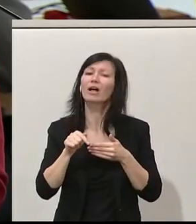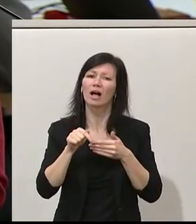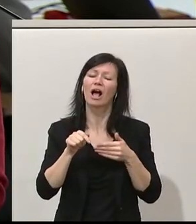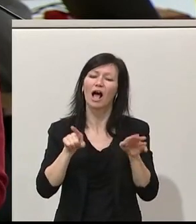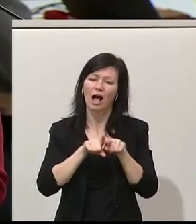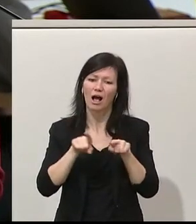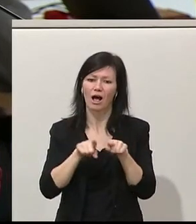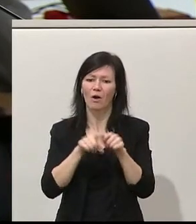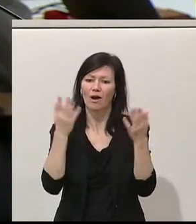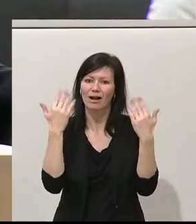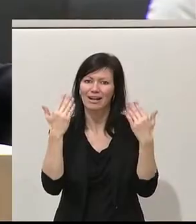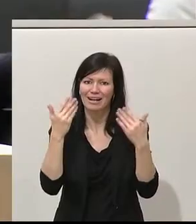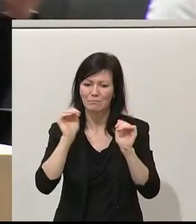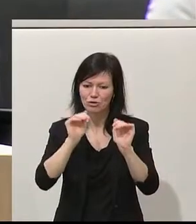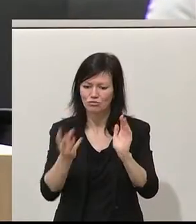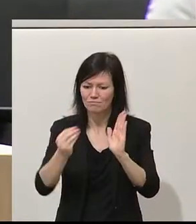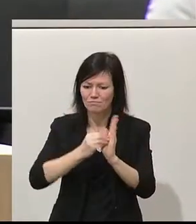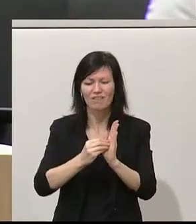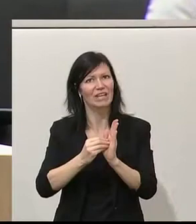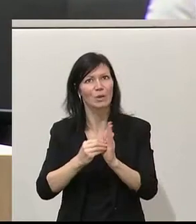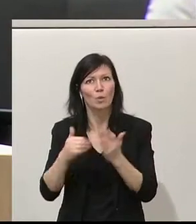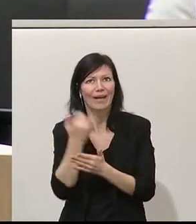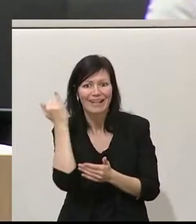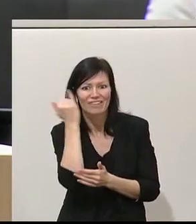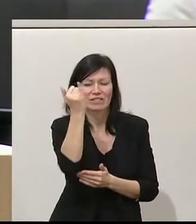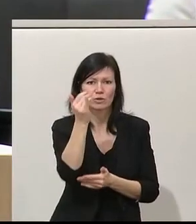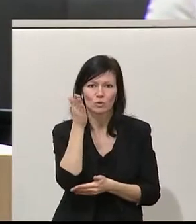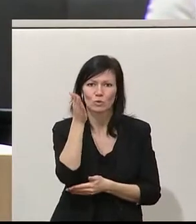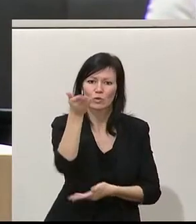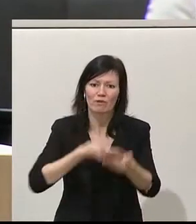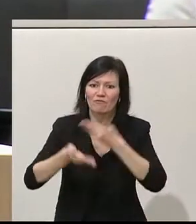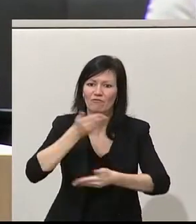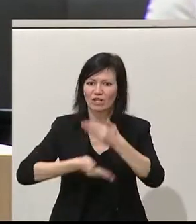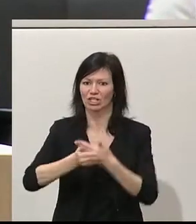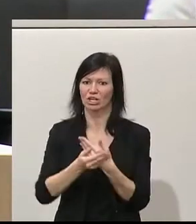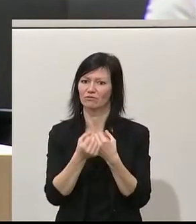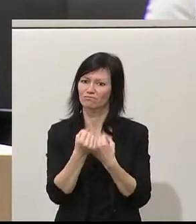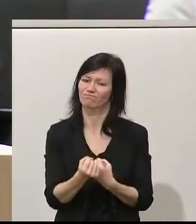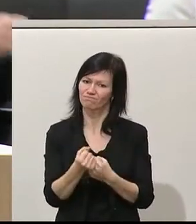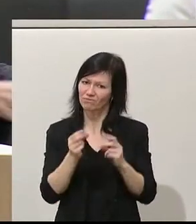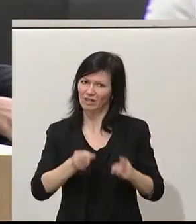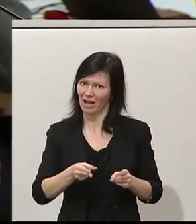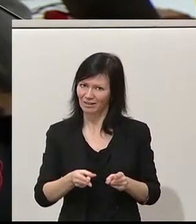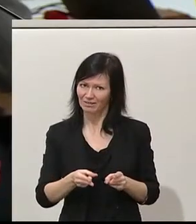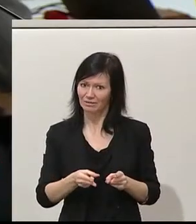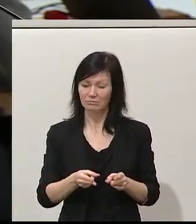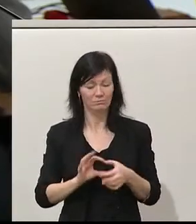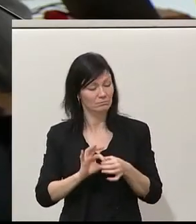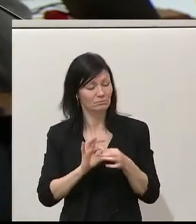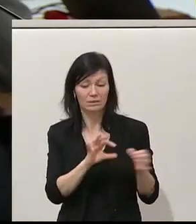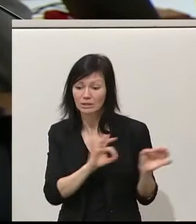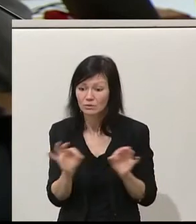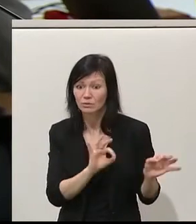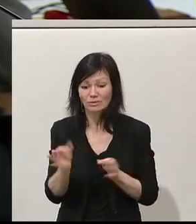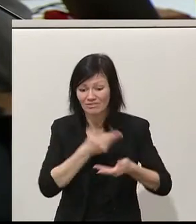Klimaschutz tatsächlich als Innovationsschub und als Erstellung einer zukunftsfähigen Basis gerade auch für unsere Industrie und Wirtschaft